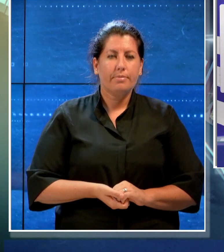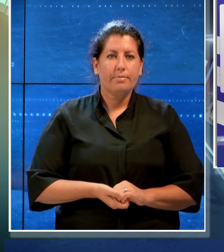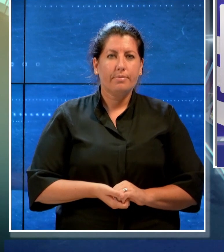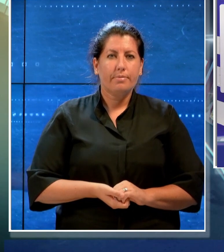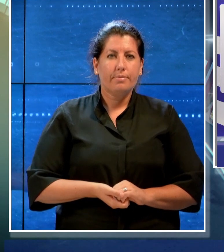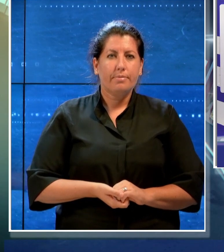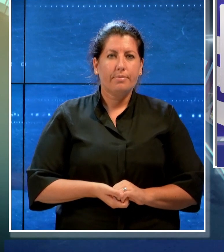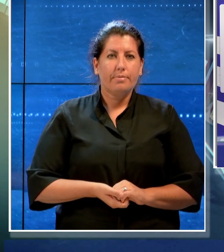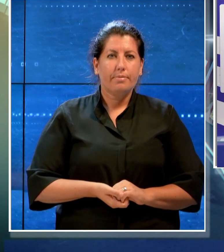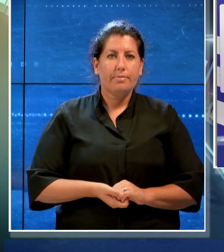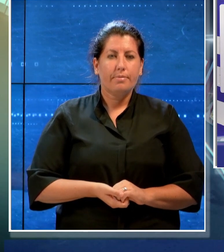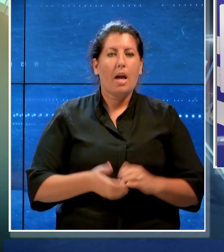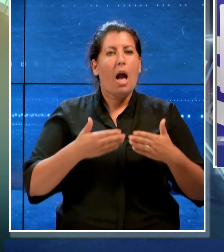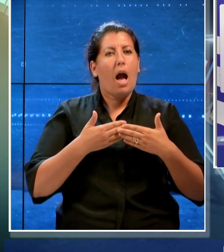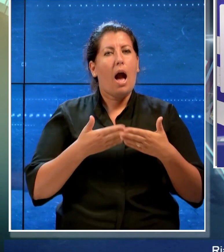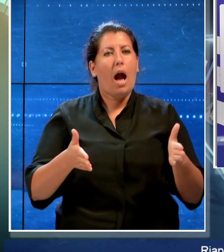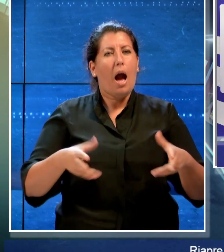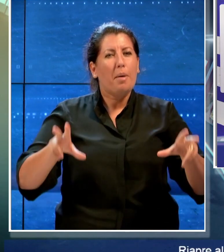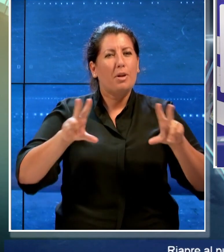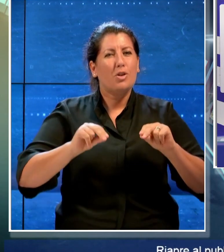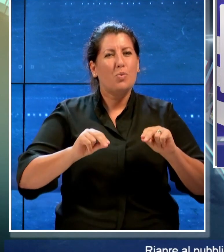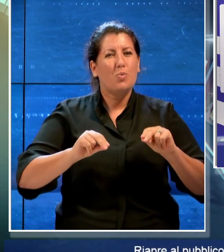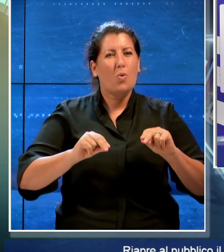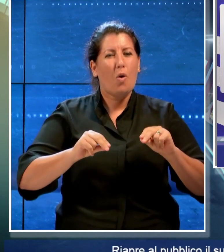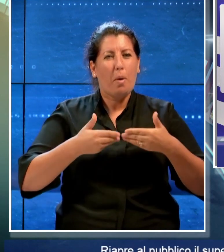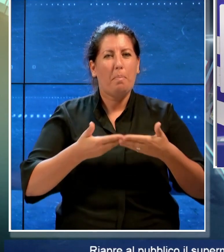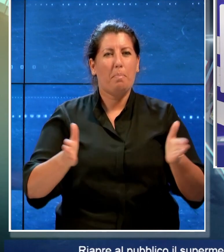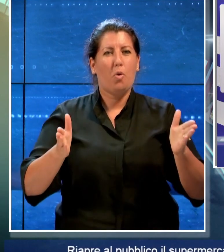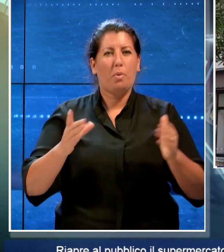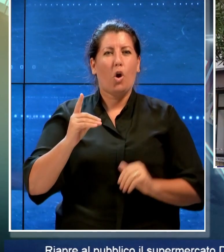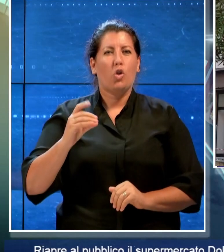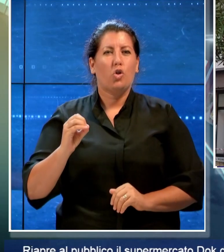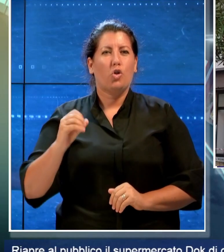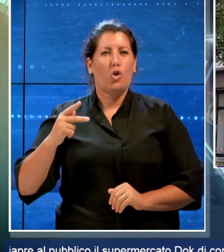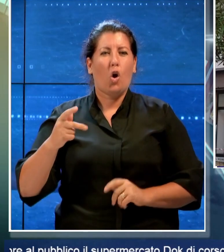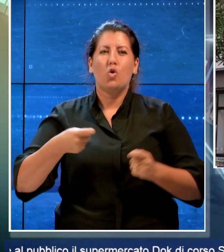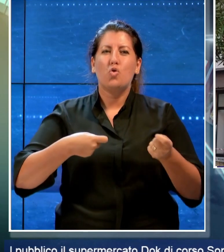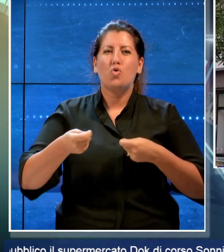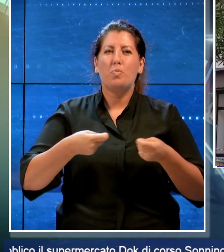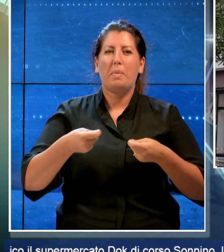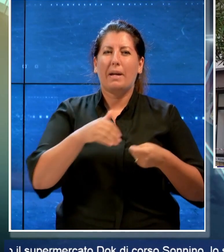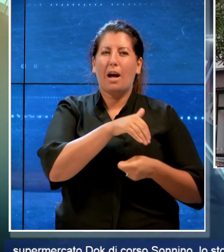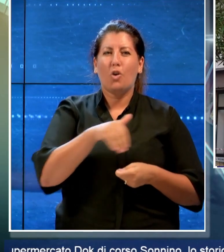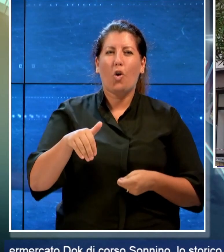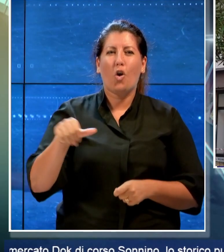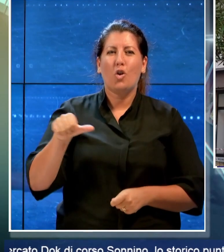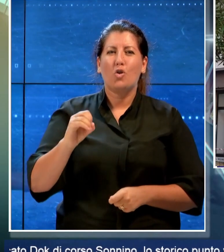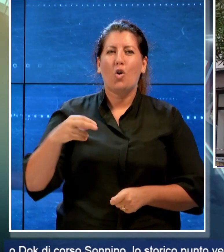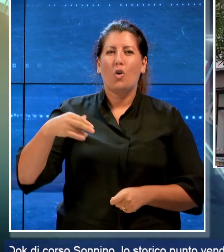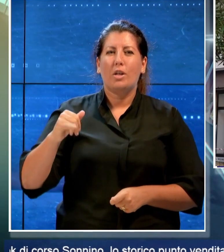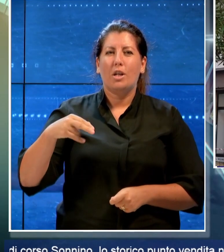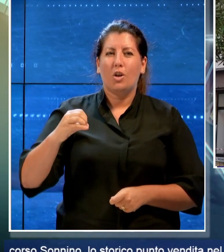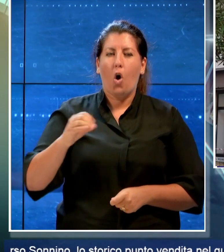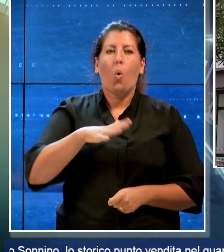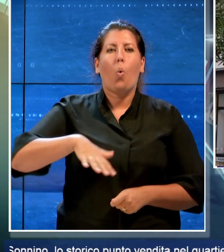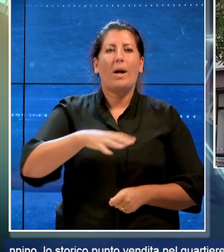Riapre al pubblico il supermercato DOC di Corso Sognino, lo storico punto vendita nel quartiere